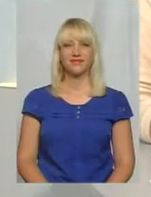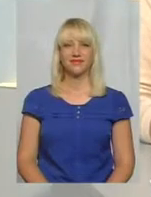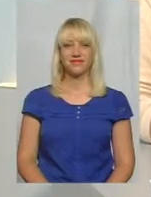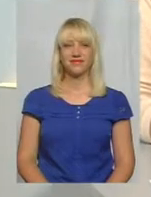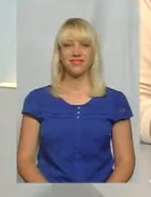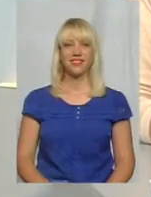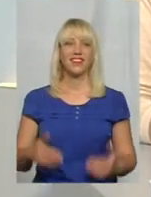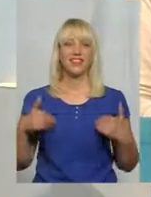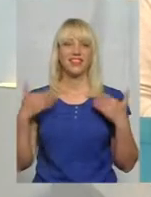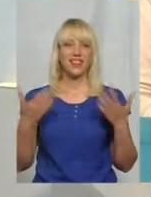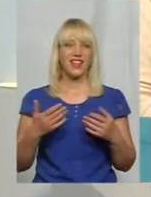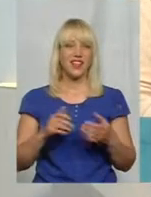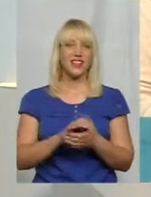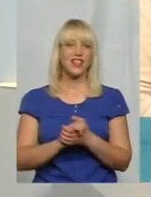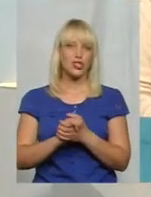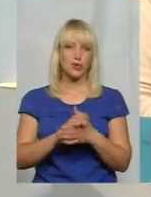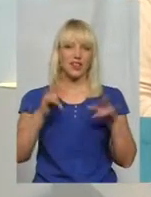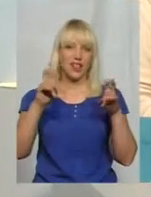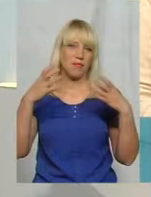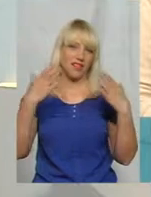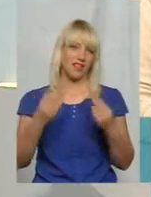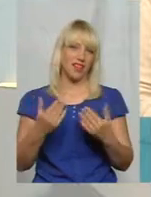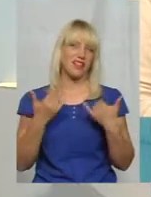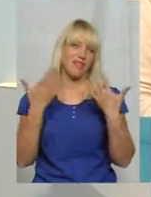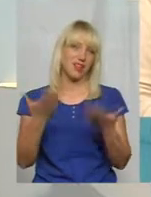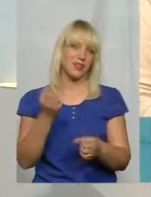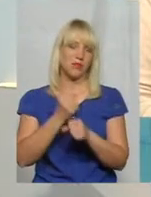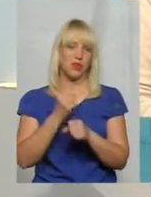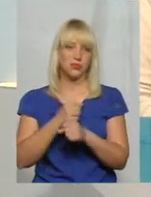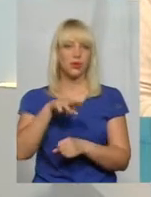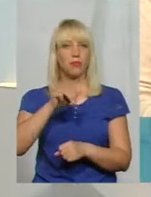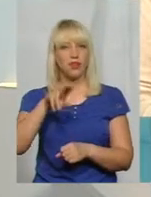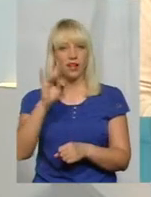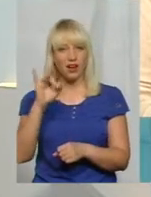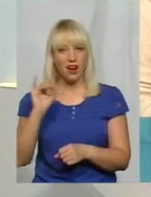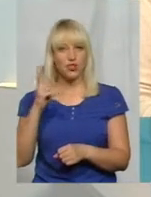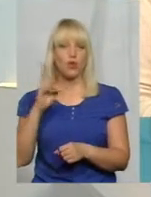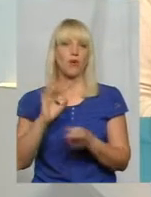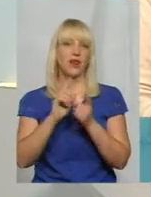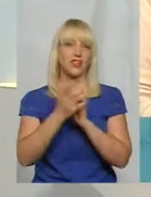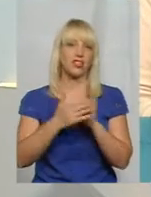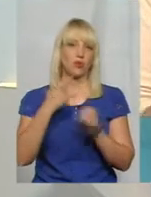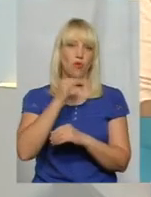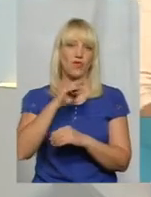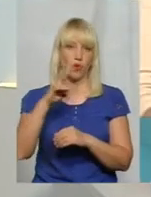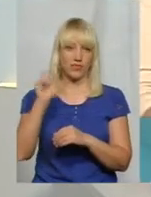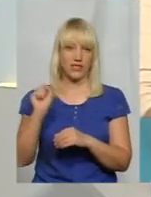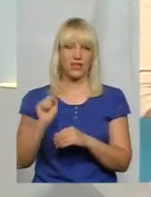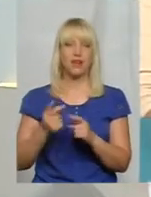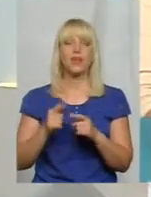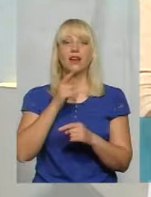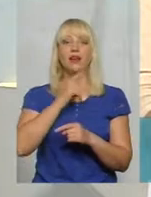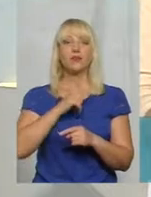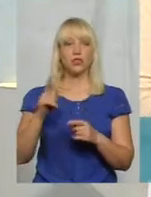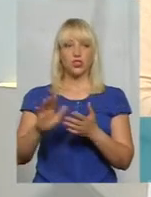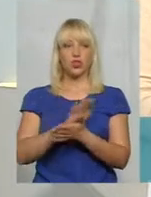Мої вітання на Суспільному тема дня. В студії для вас працює ведучий юномітражко, переклад на мову жестів Оксана Фіновська. Під час